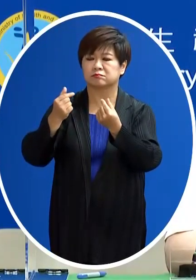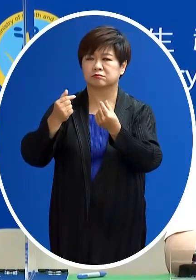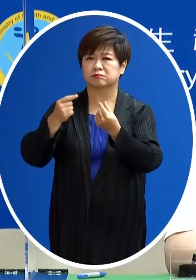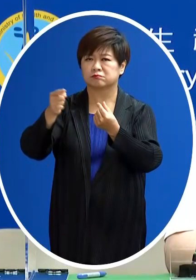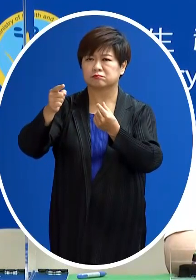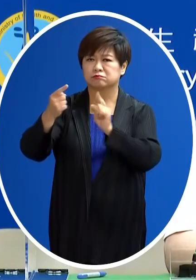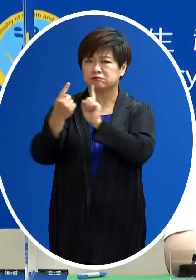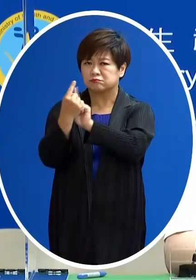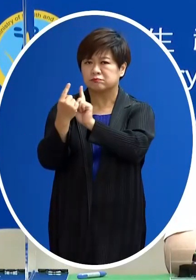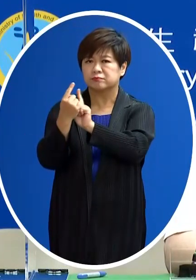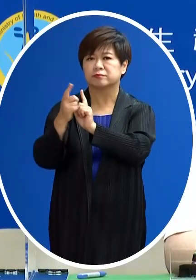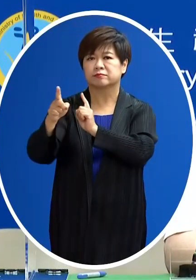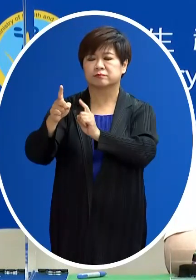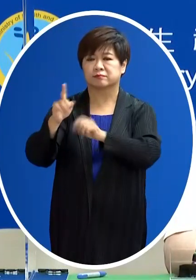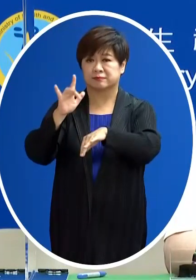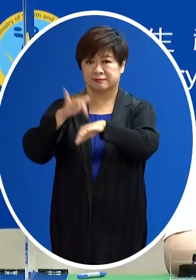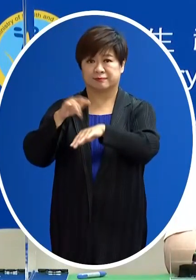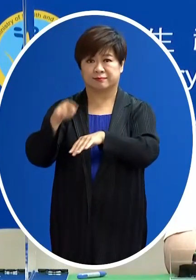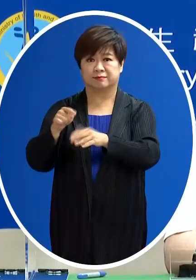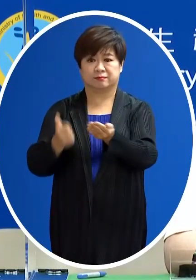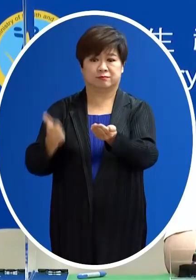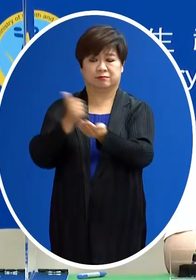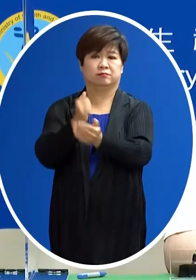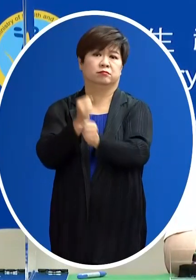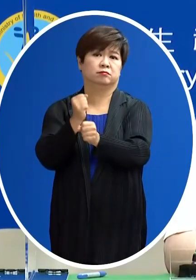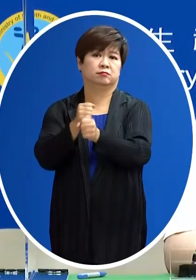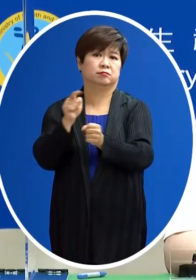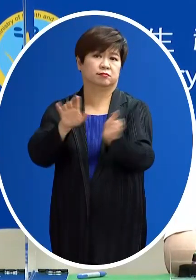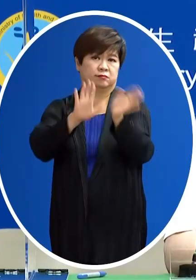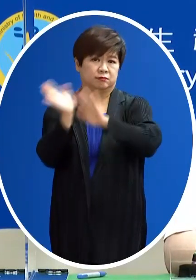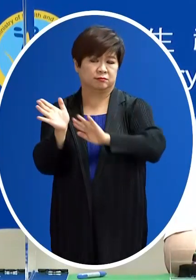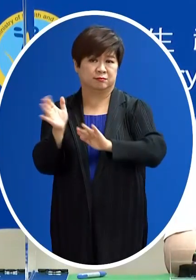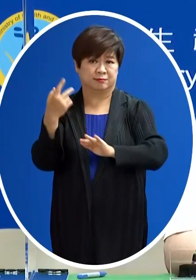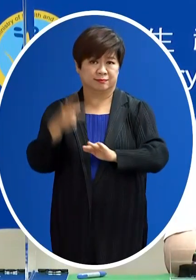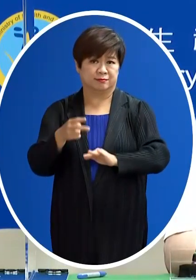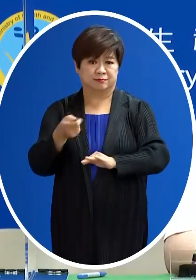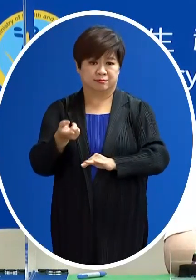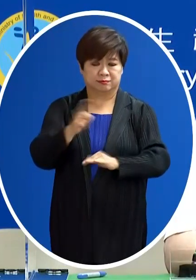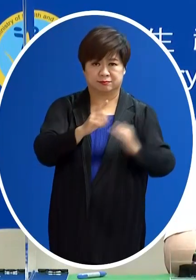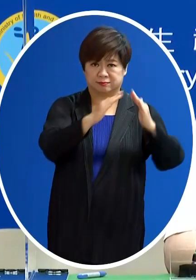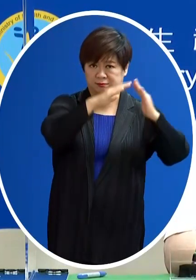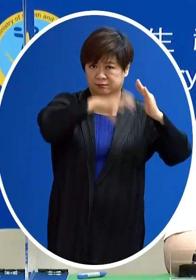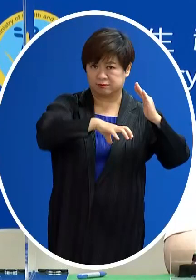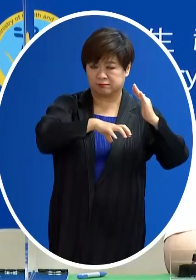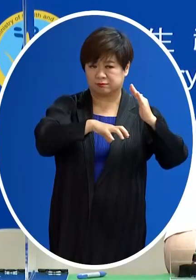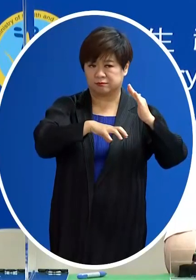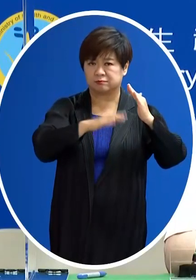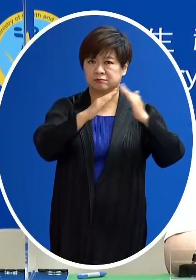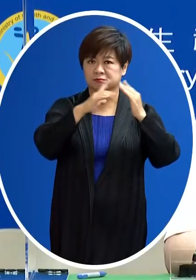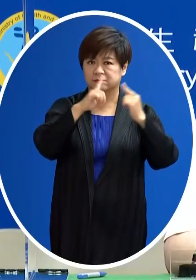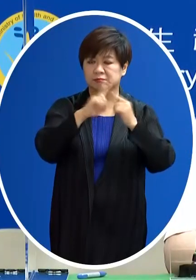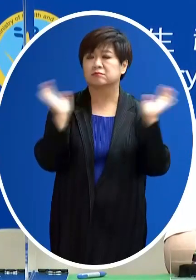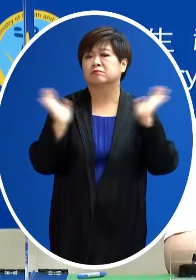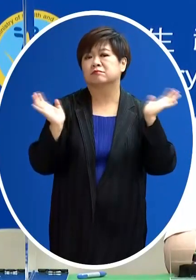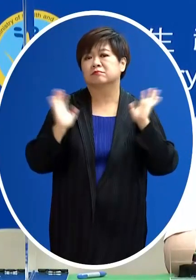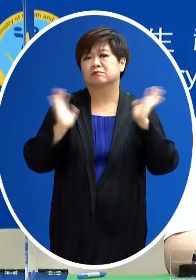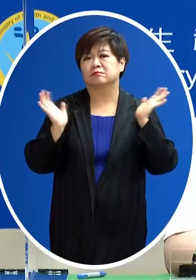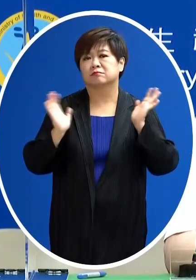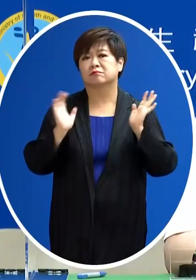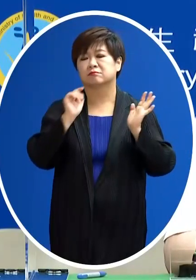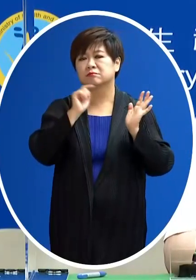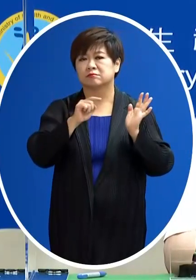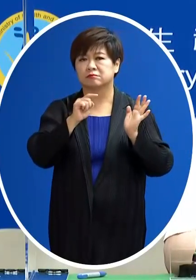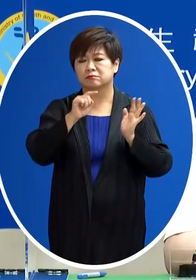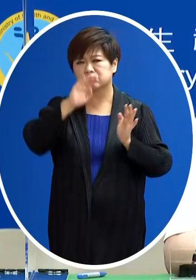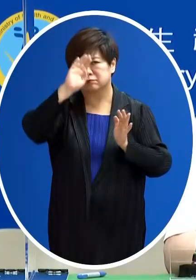染疫到這個境外的個案 那另外是家中 雖然說有他有一個家人 一個小朋友是